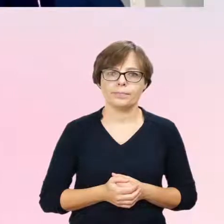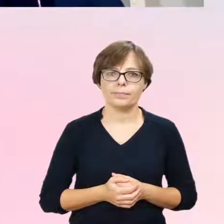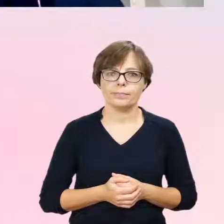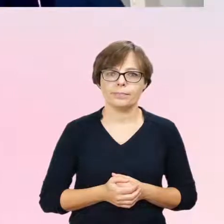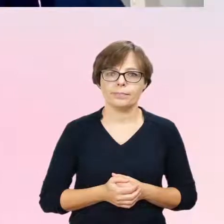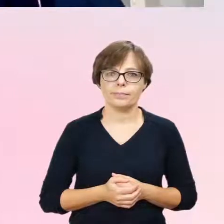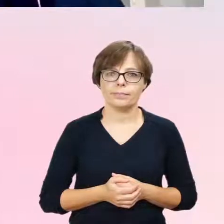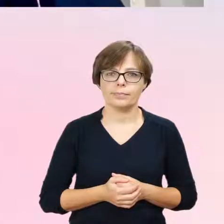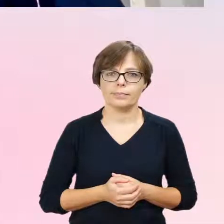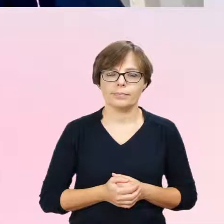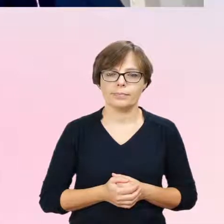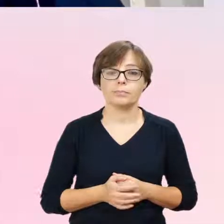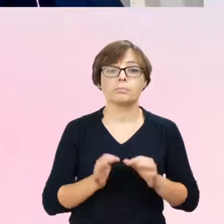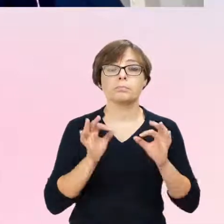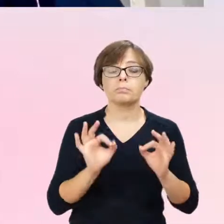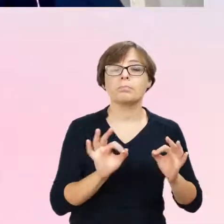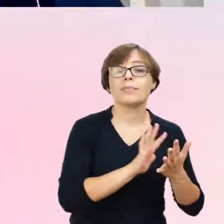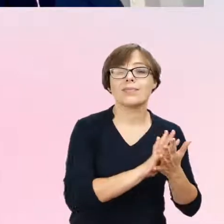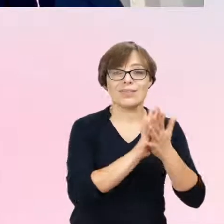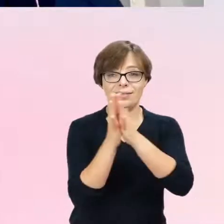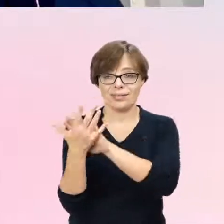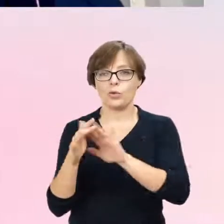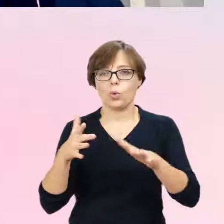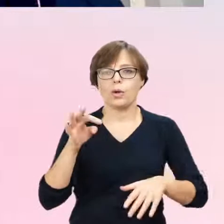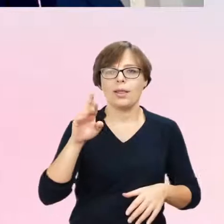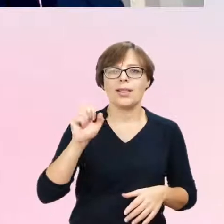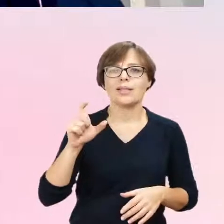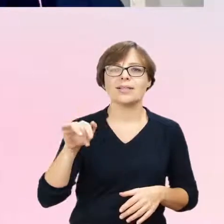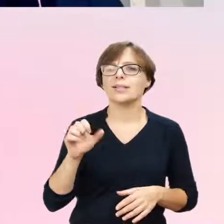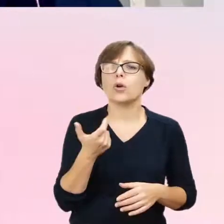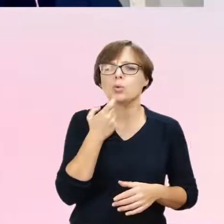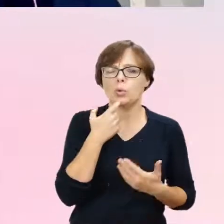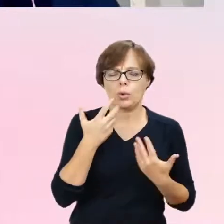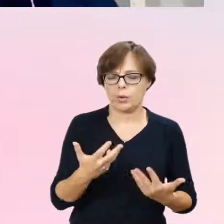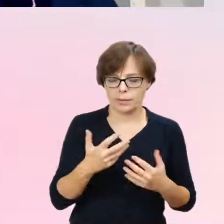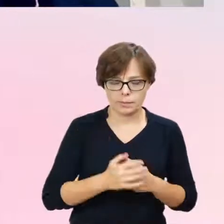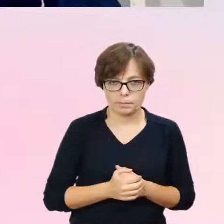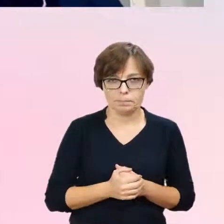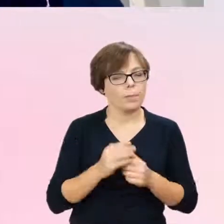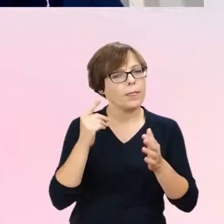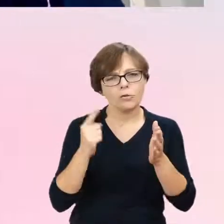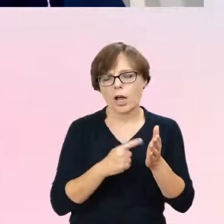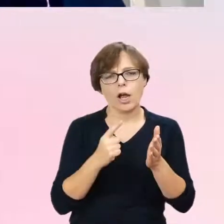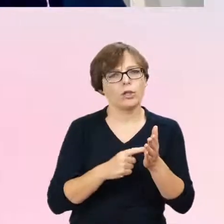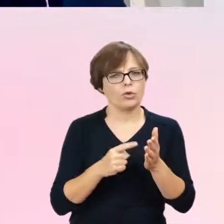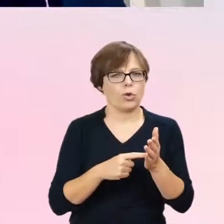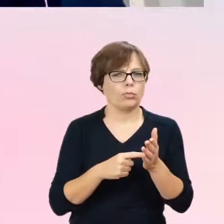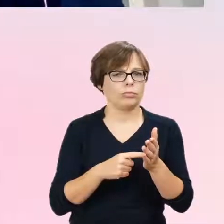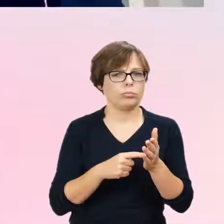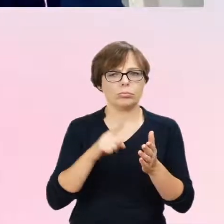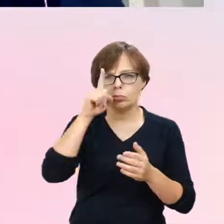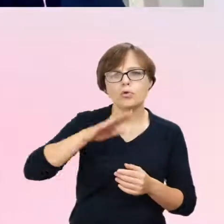I co to jest tranzycja, tak? Często gdzieś funkcjonuje w otoczeniu